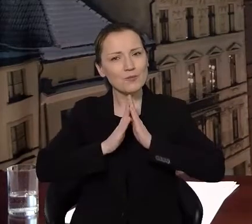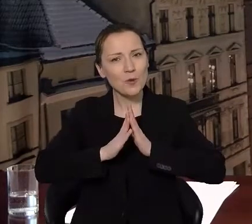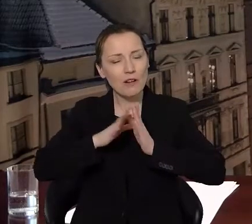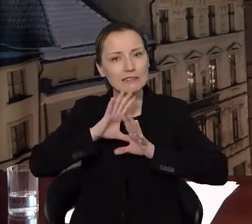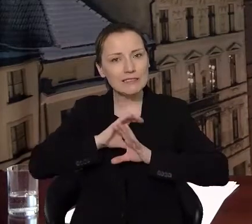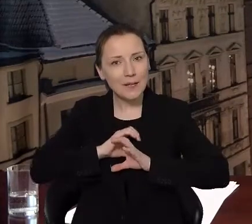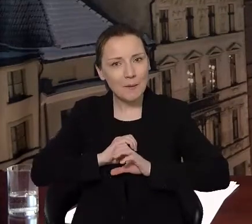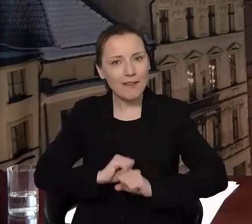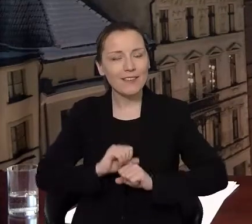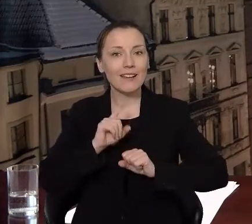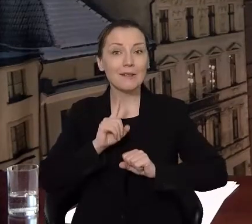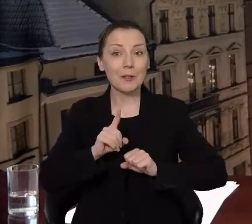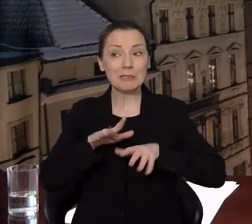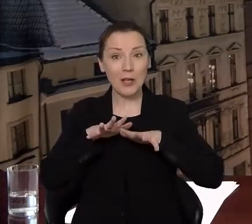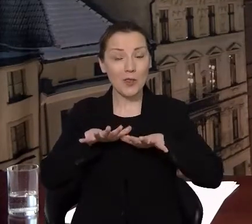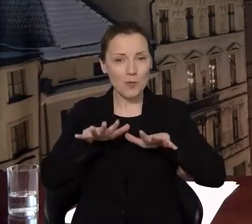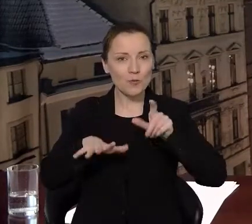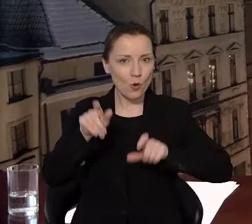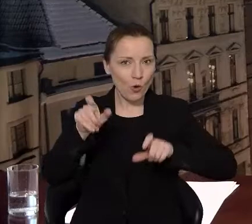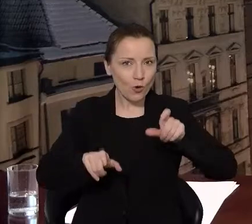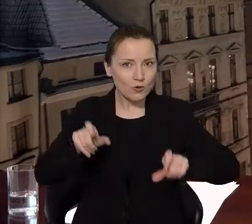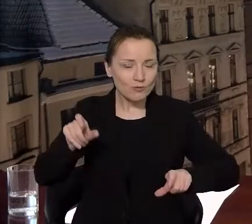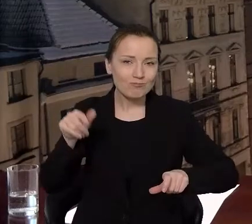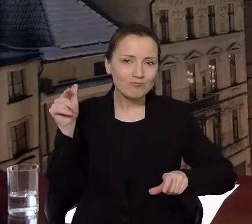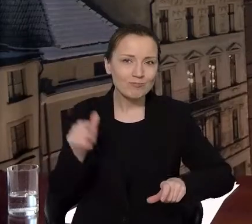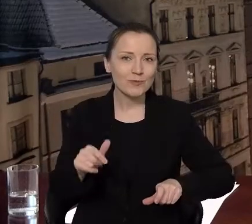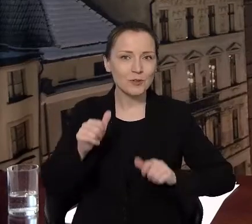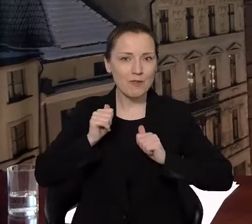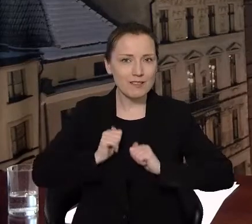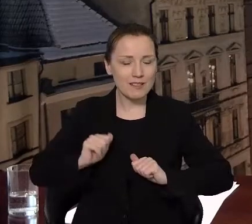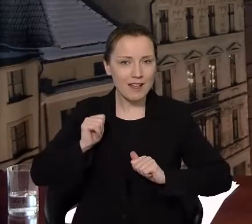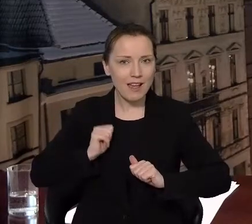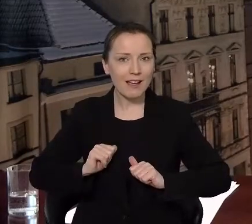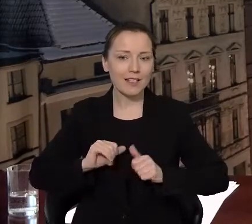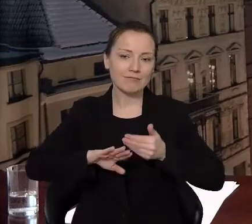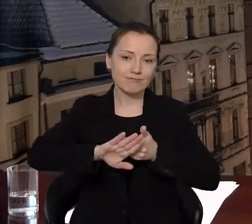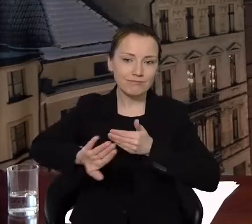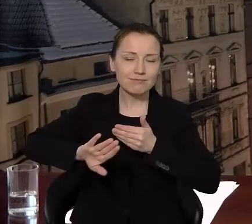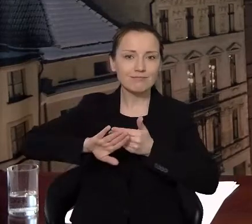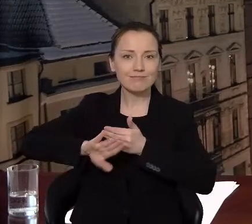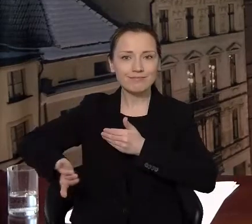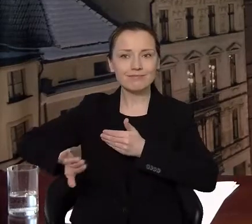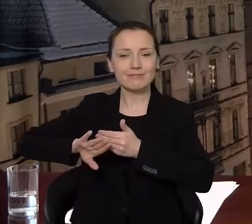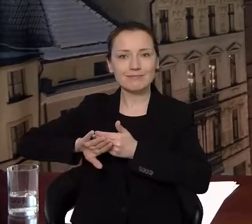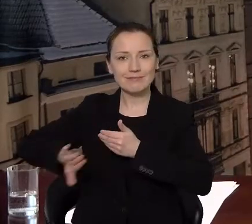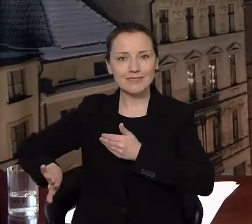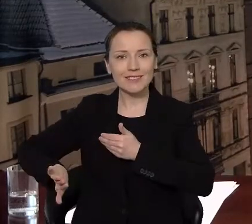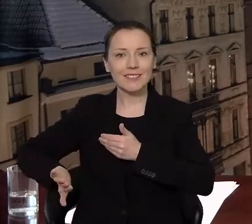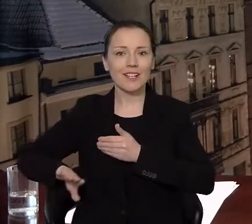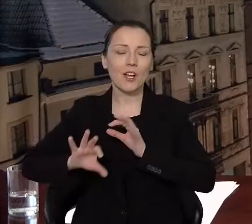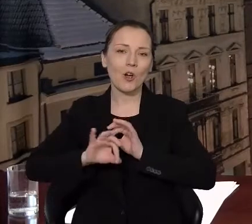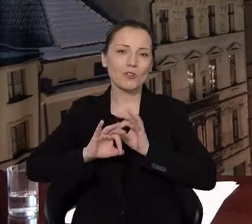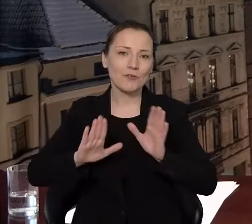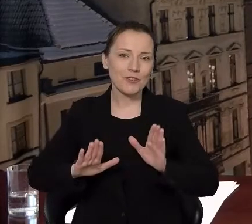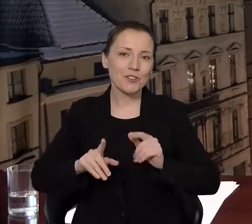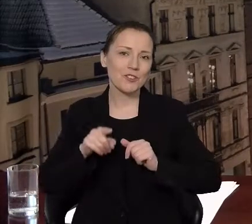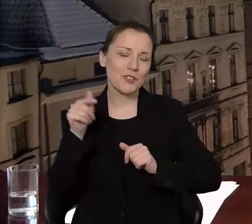cierpliwość, bo jak nas będzie więcej, to będziemy musieli, pamiętając o odstępach, o dystansie, oczywiście o